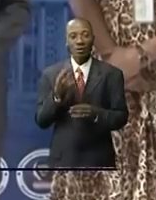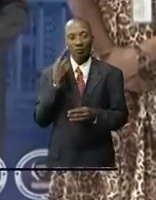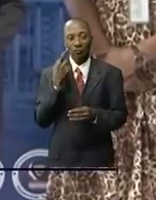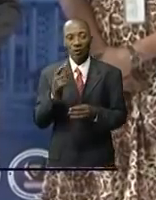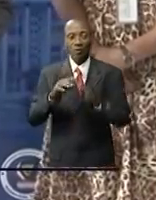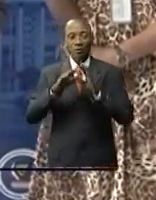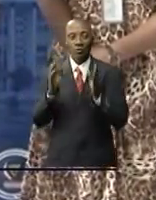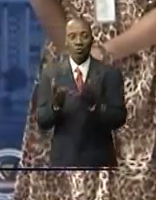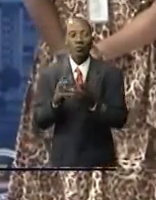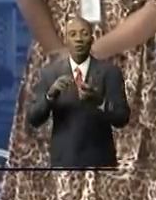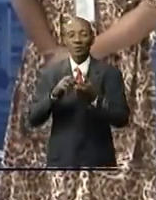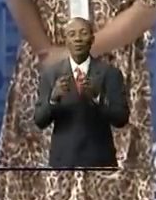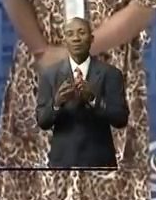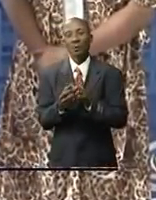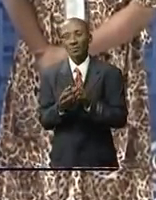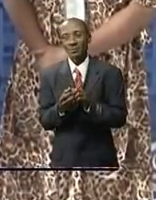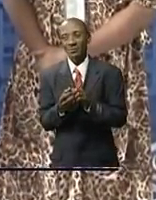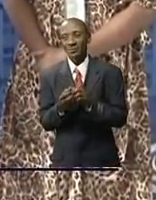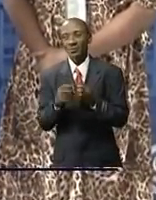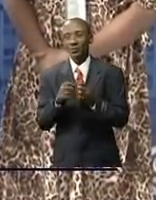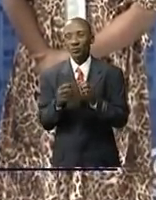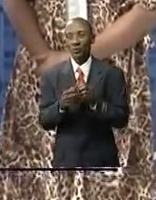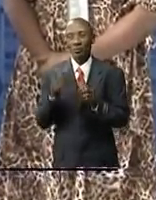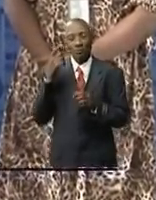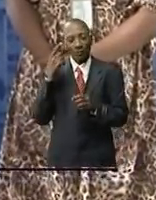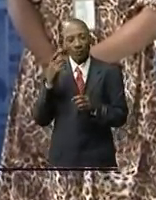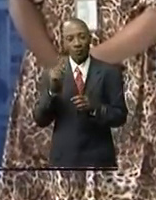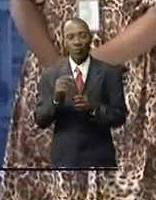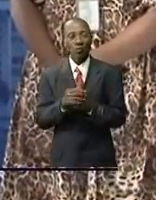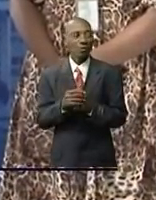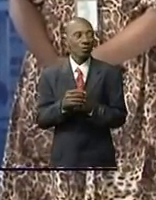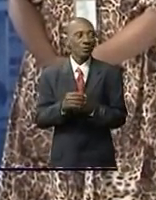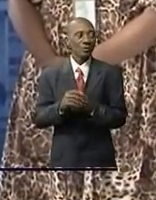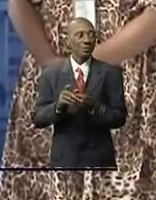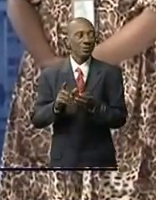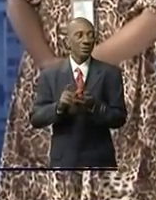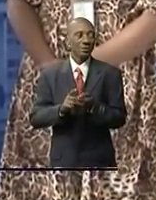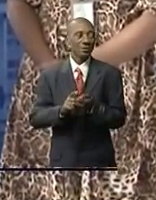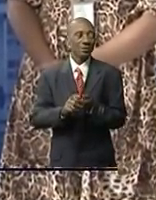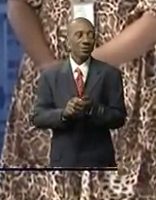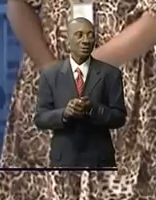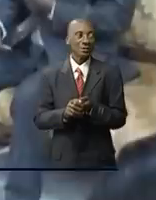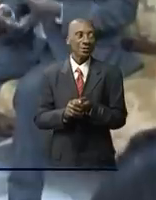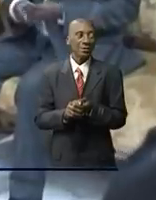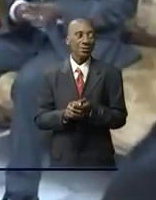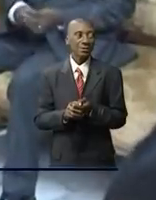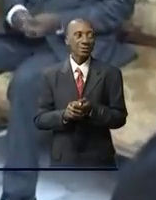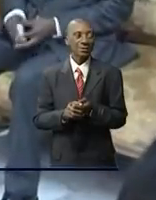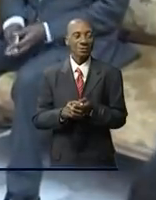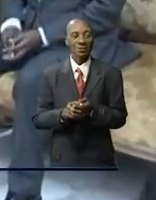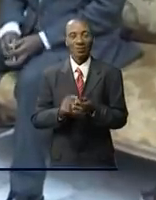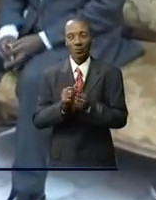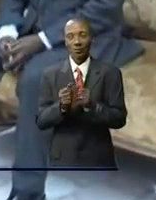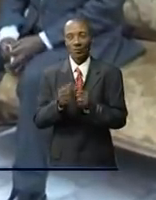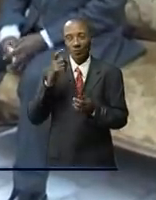reçu l'aval du président du Sénat et là nous venons de recevoir l'accord de principe de l